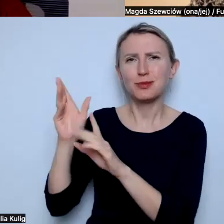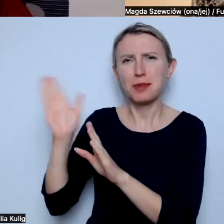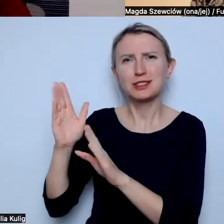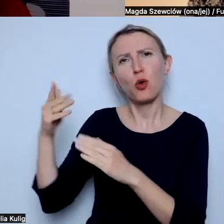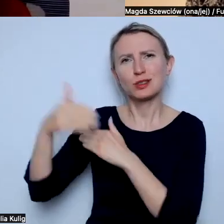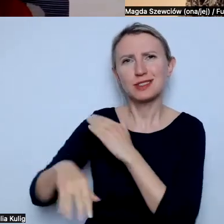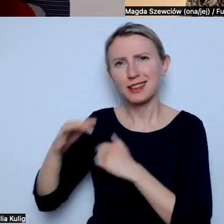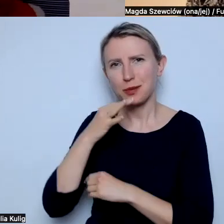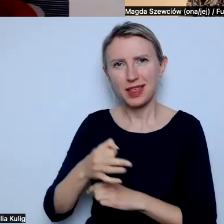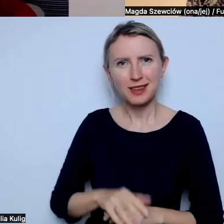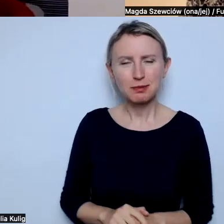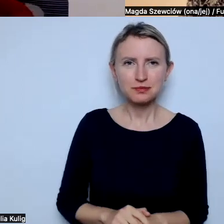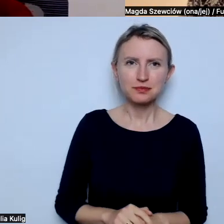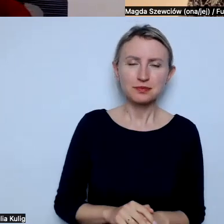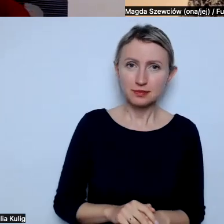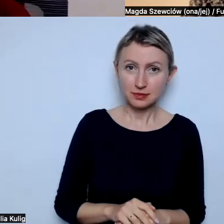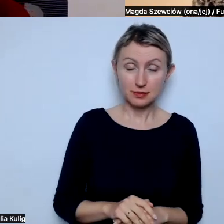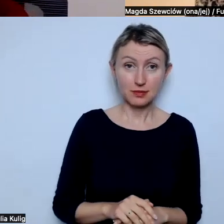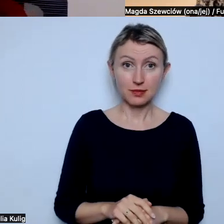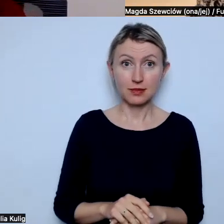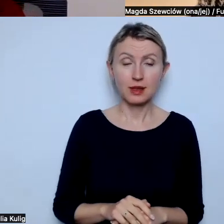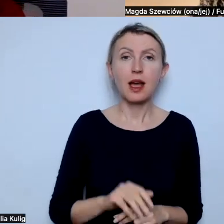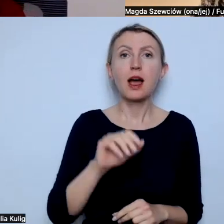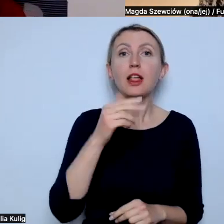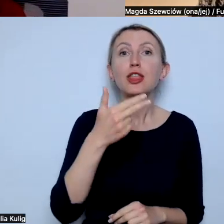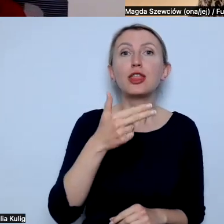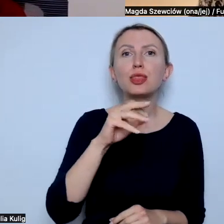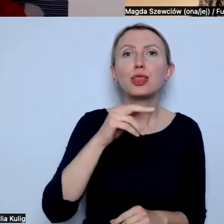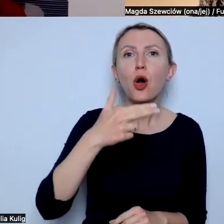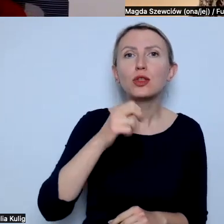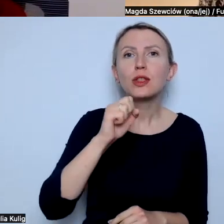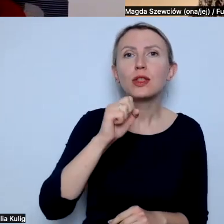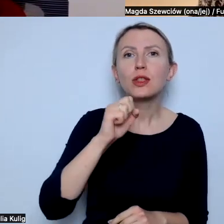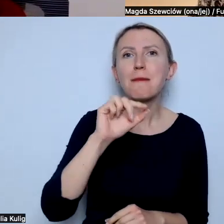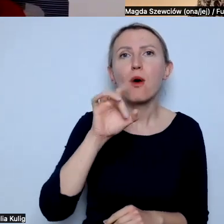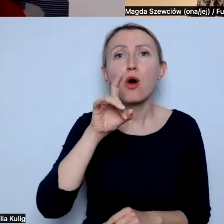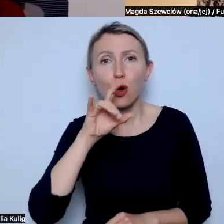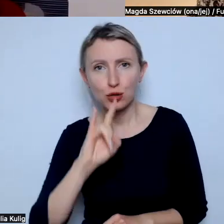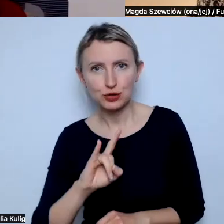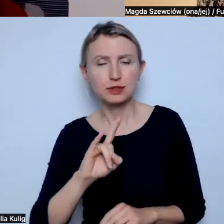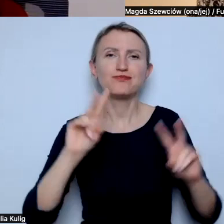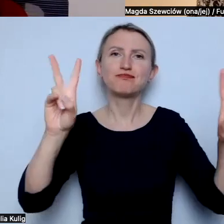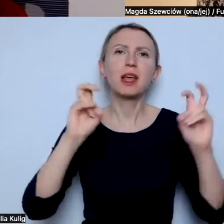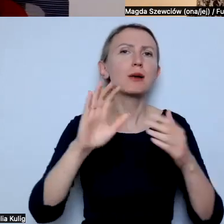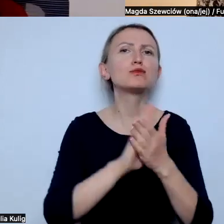pytanie? Tak. No na apology, czyli przepraszam wszystkich, którzy poczuli się urażeni.